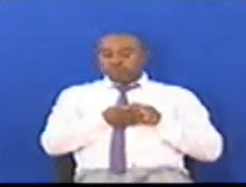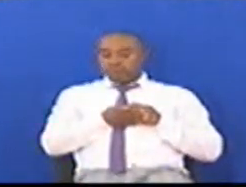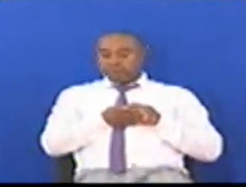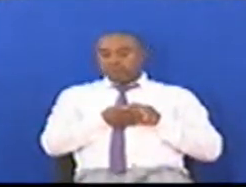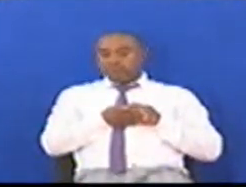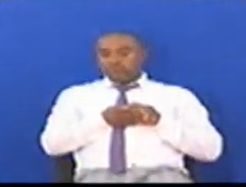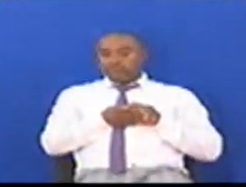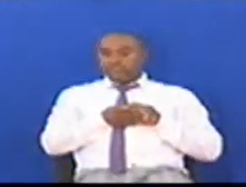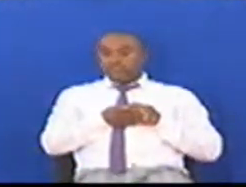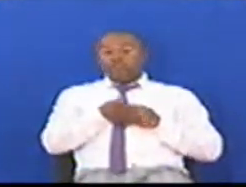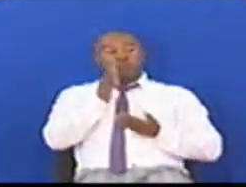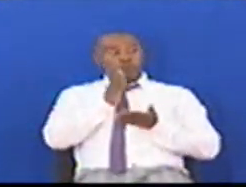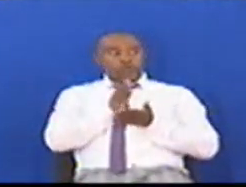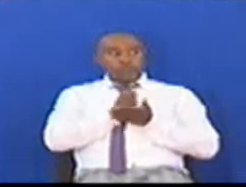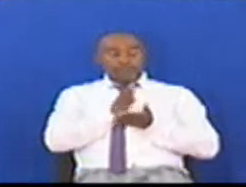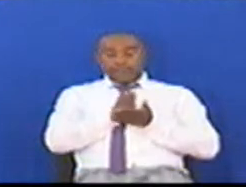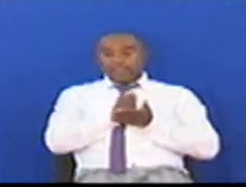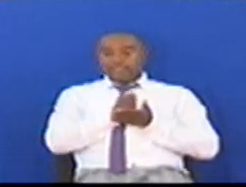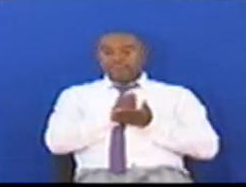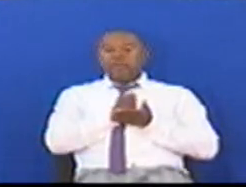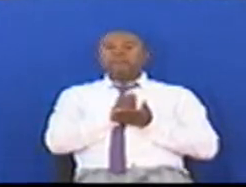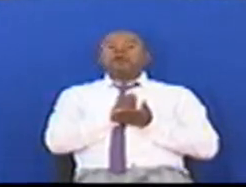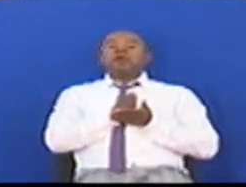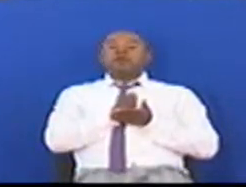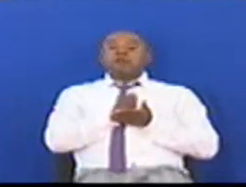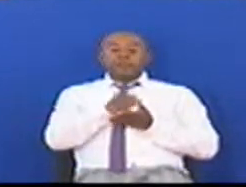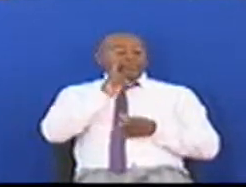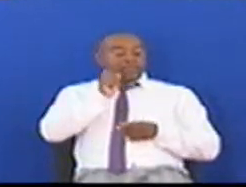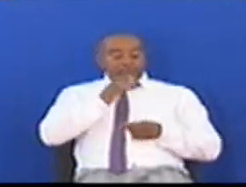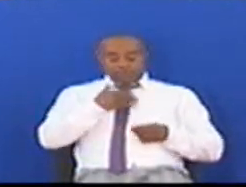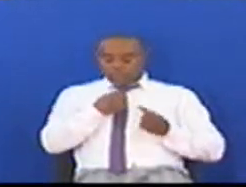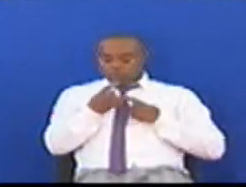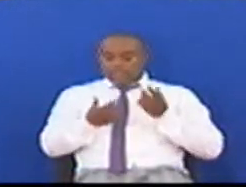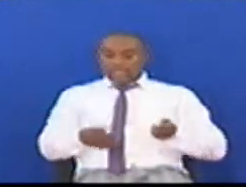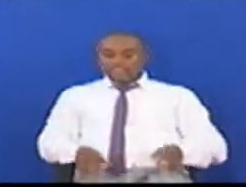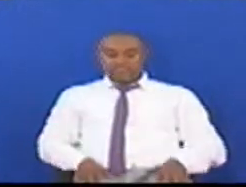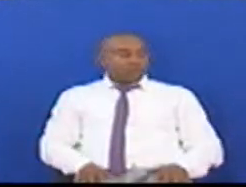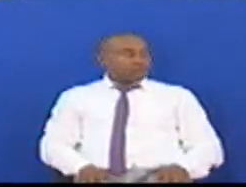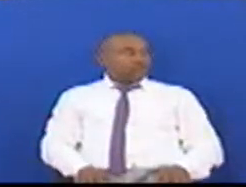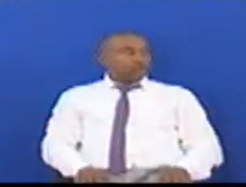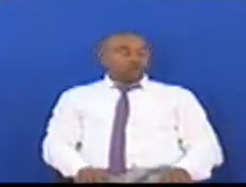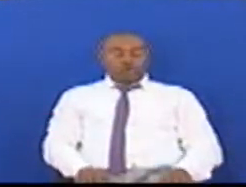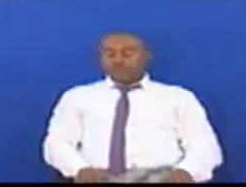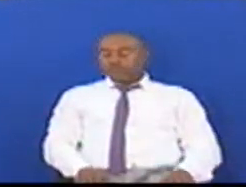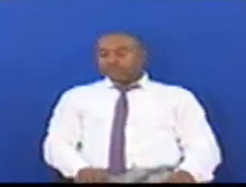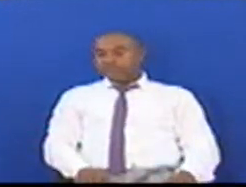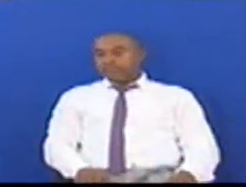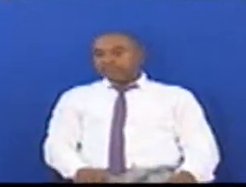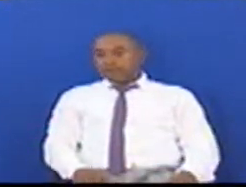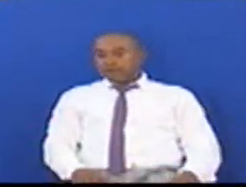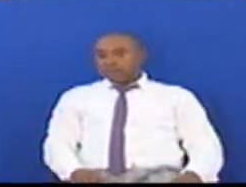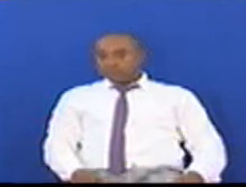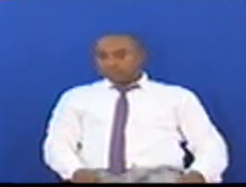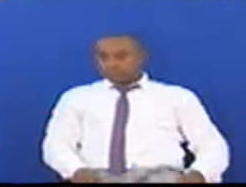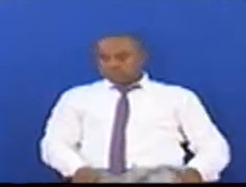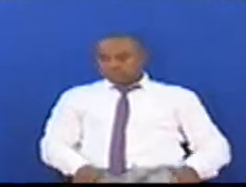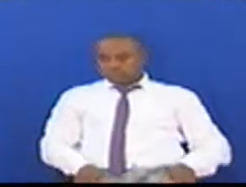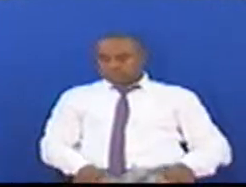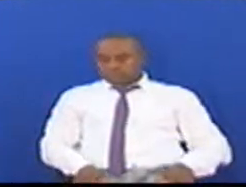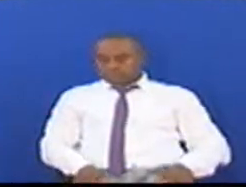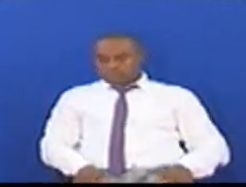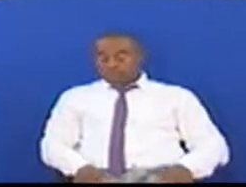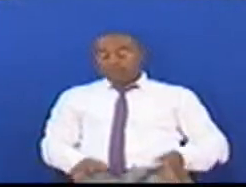Kusababu Kwa Kweli Leo Kila Mtu Andaka Kuzungumza Kwayo Naurotha Hapa Nindeifu Kuliku Maelezo